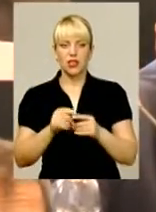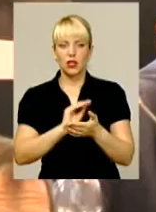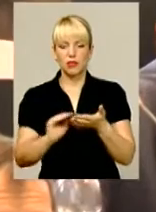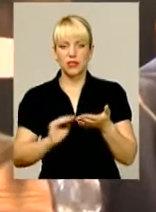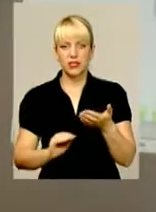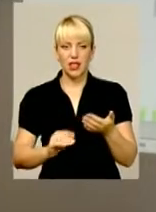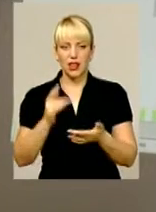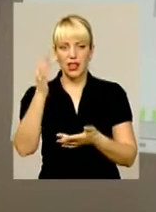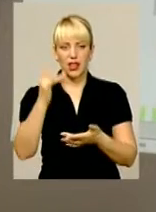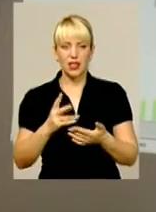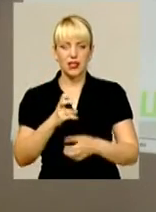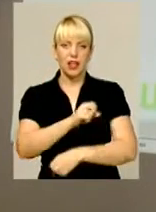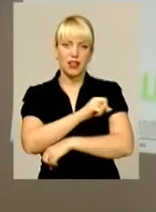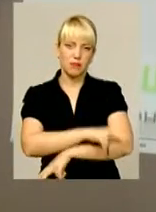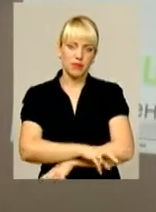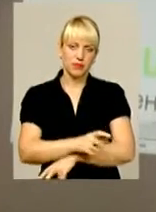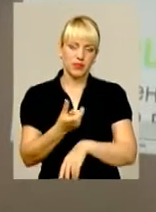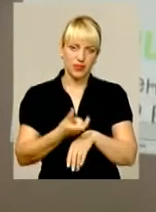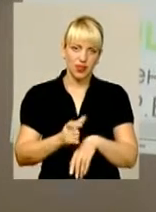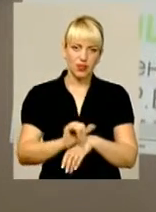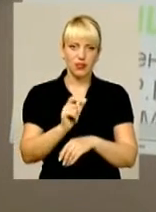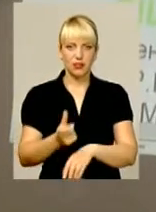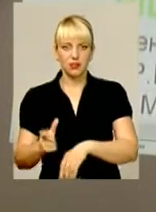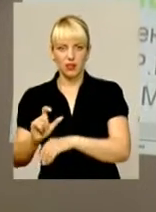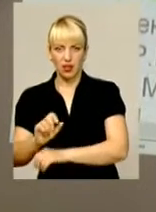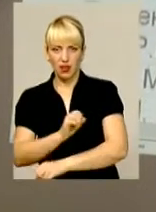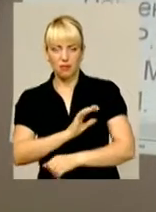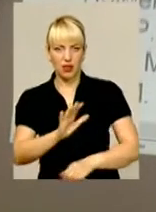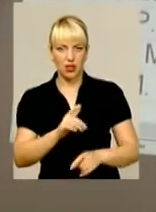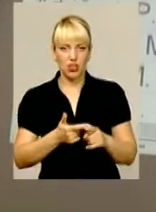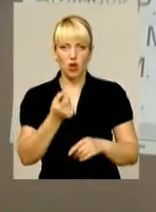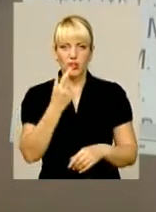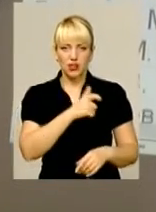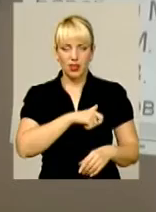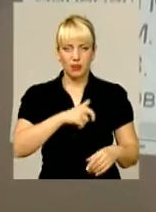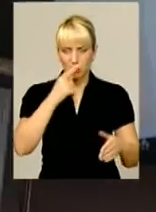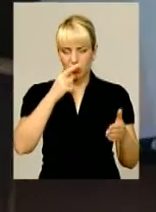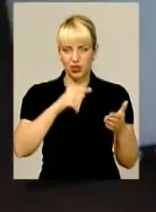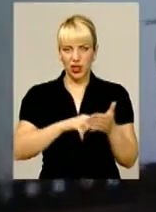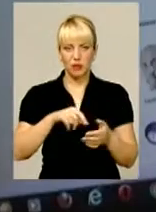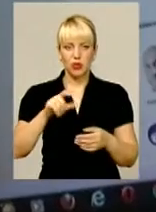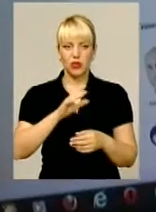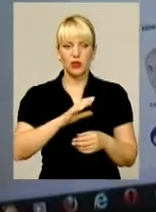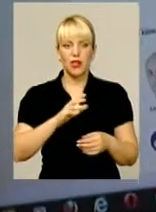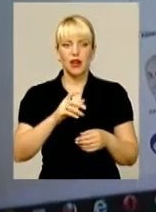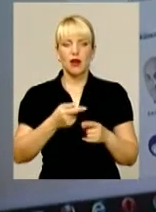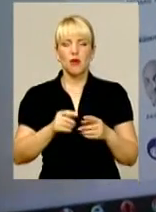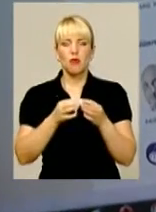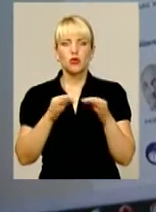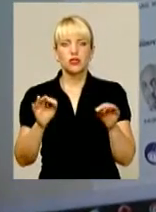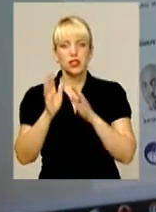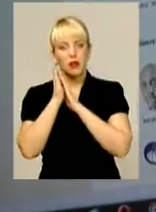відповідні рейтинги на бідніших і найбагатших. 11 депутатів міськради потрапили до рейтингу з назвою «Пустіть